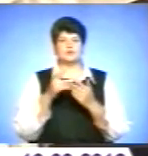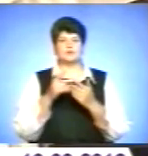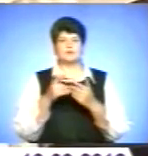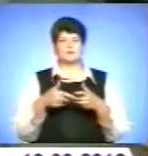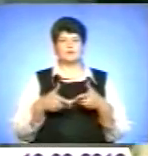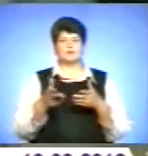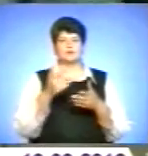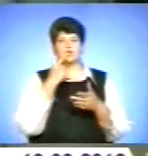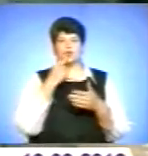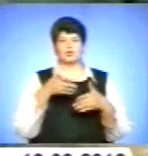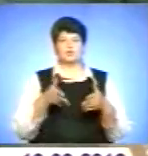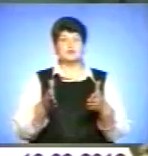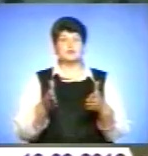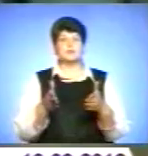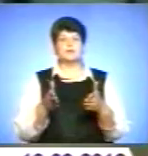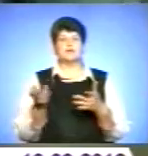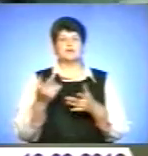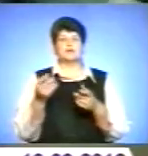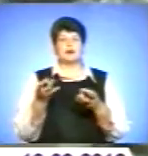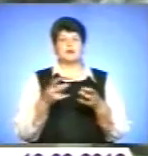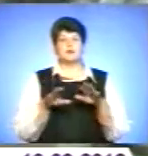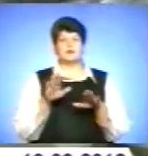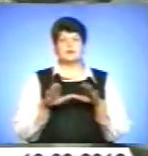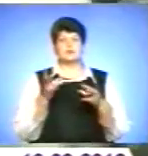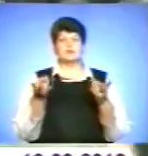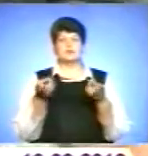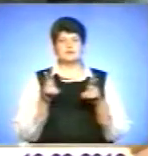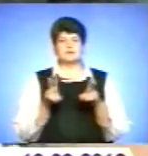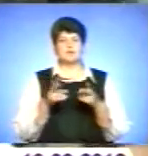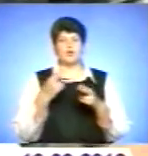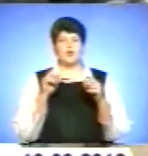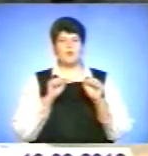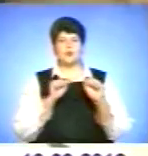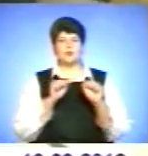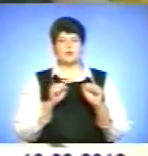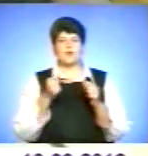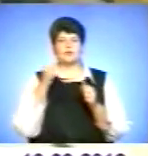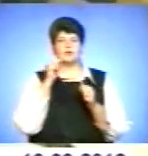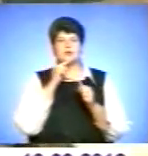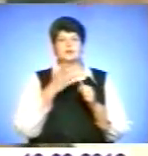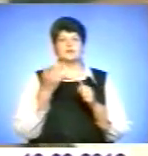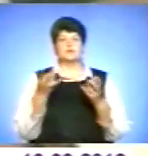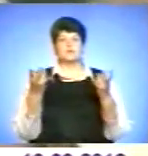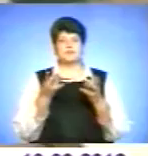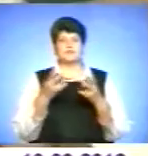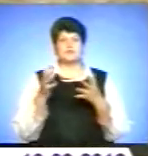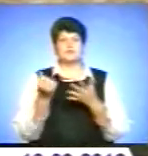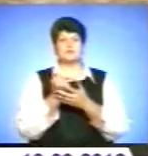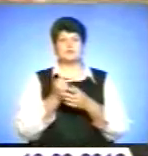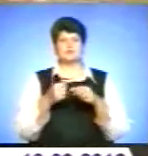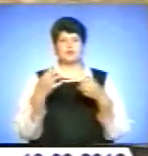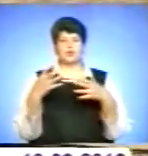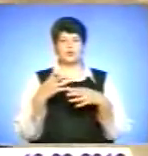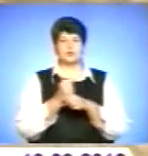доріжку. Дерегуляція залишається потрібною частиною оборони економіки, вважає Сергій Тігібко. Останнім часом державі вдалося скоротити